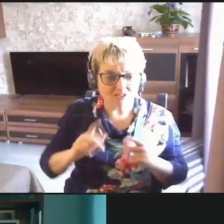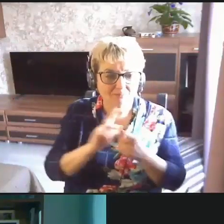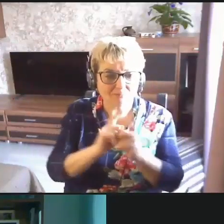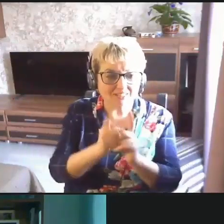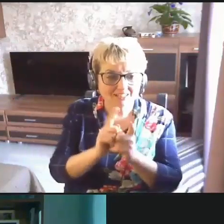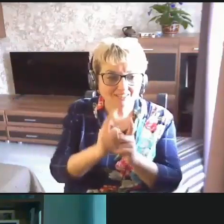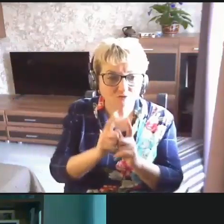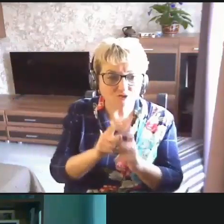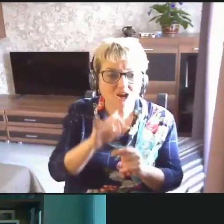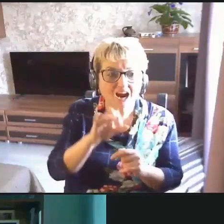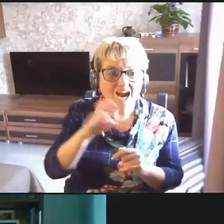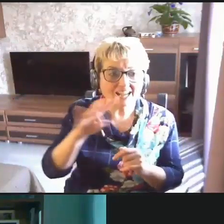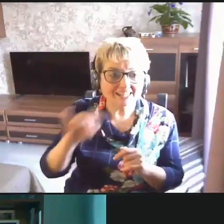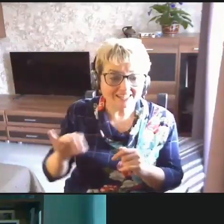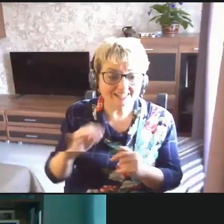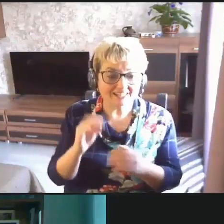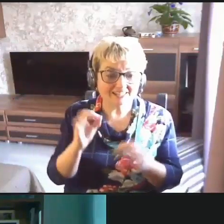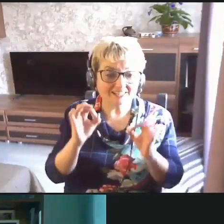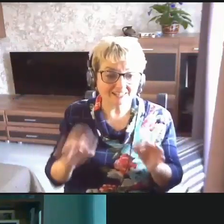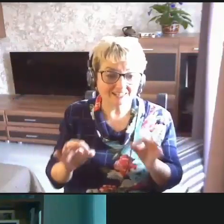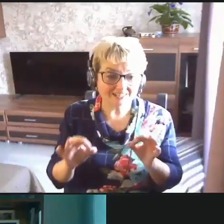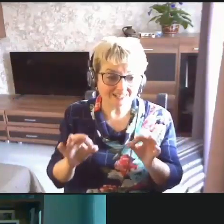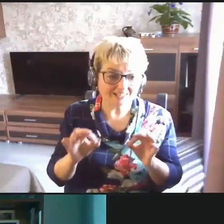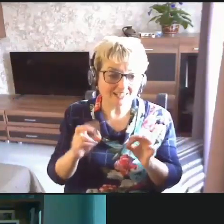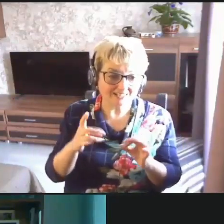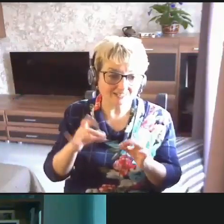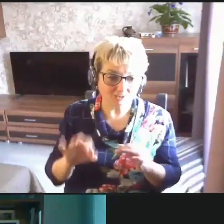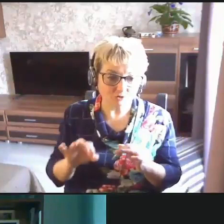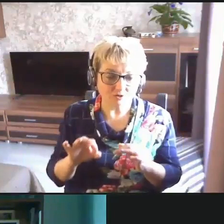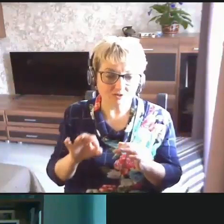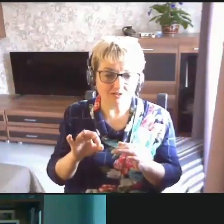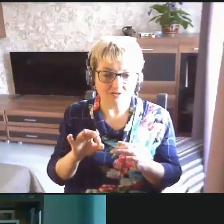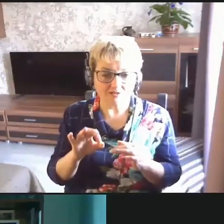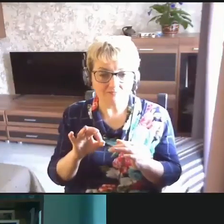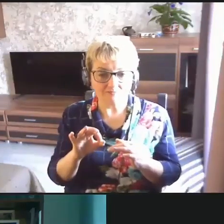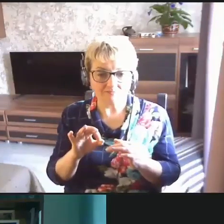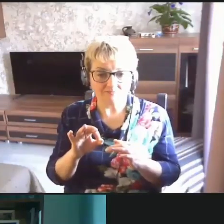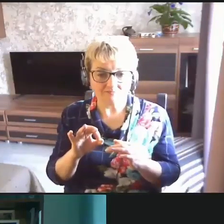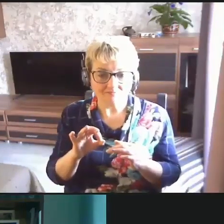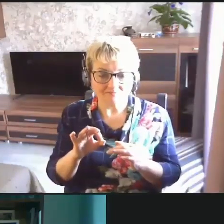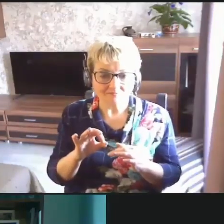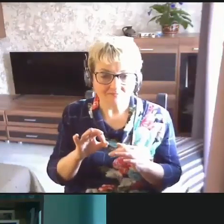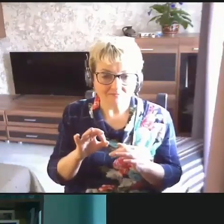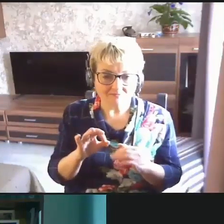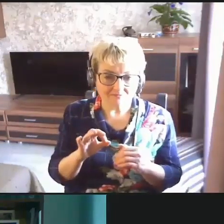переводчики, и они естественно, ну,